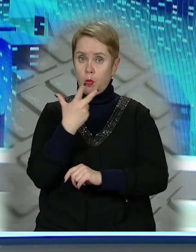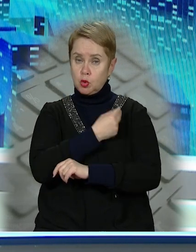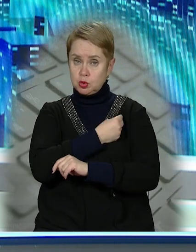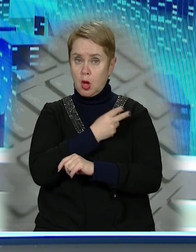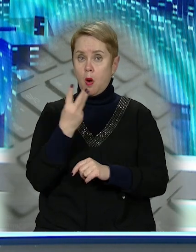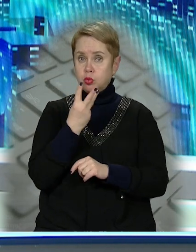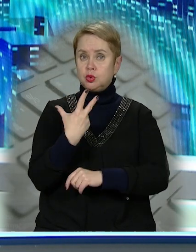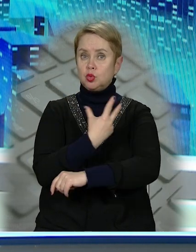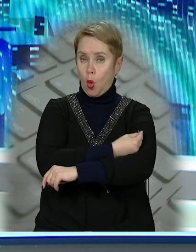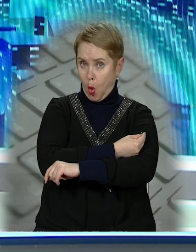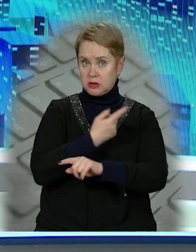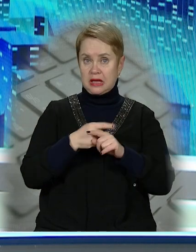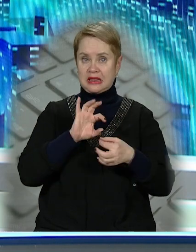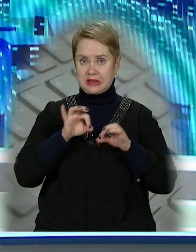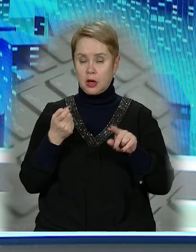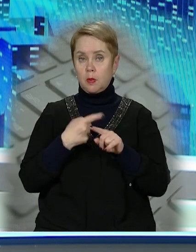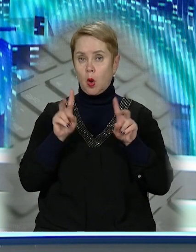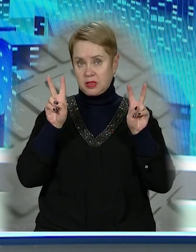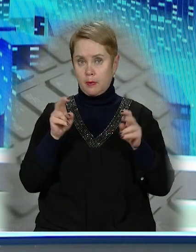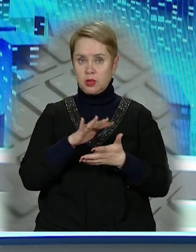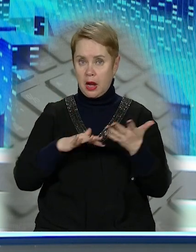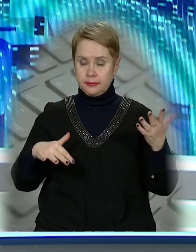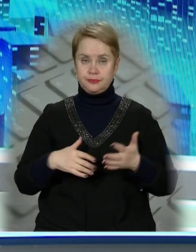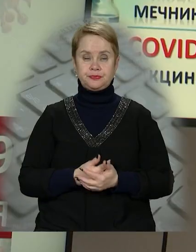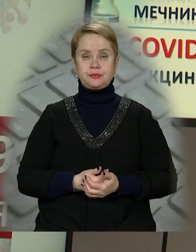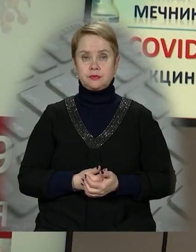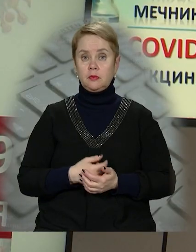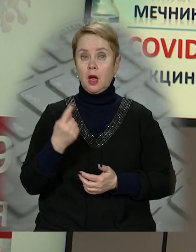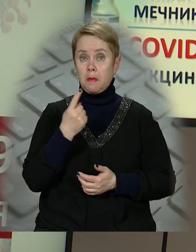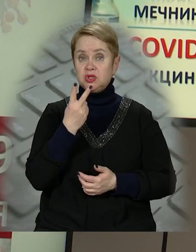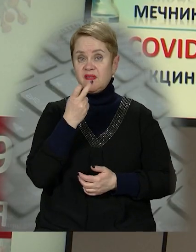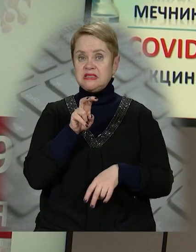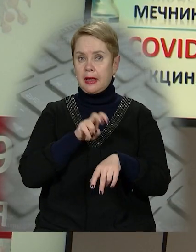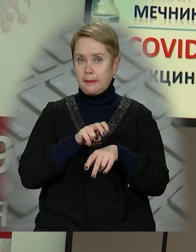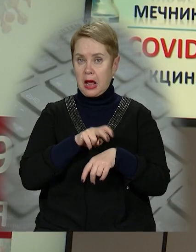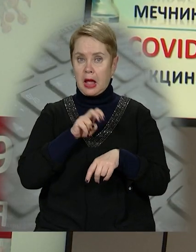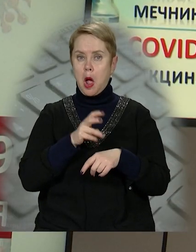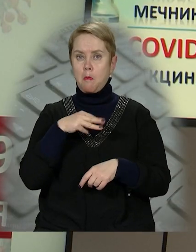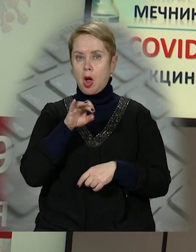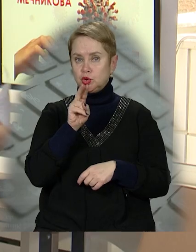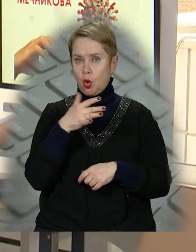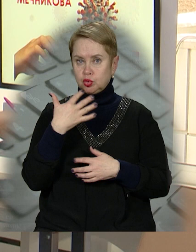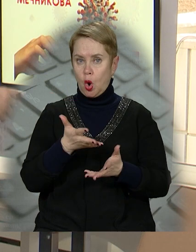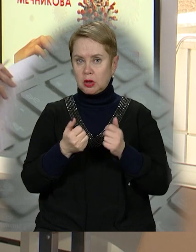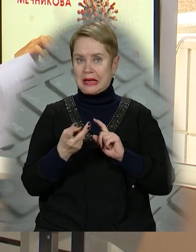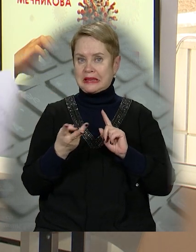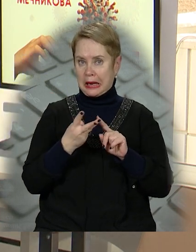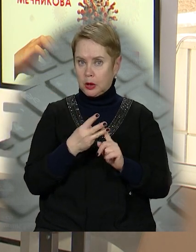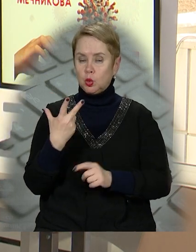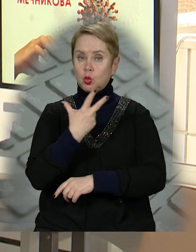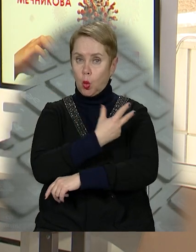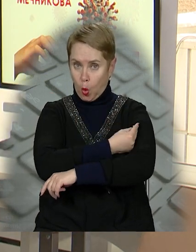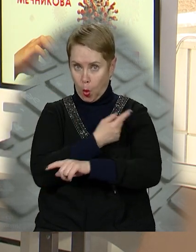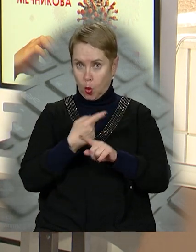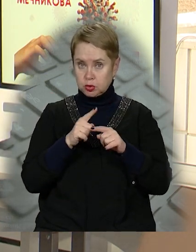імунізація бустерною дозою. Детальніше про тему – далі. Перші 200 медиків в лікарні Мнімечникова вже отримали третю